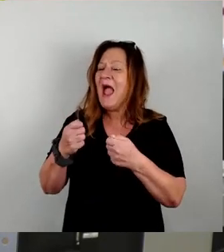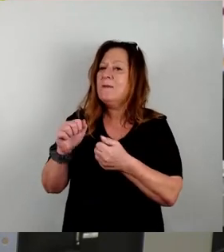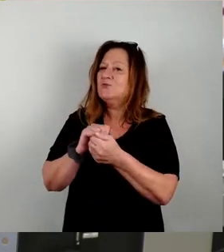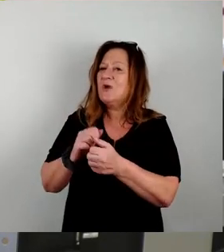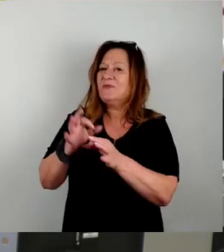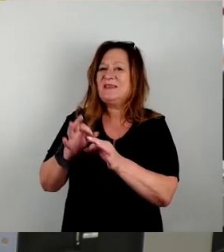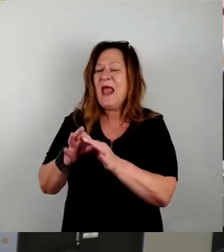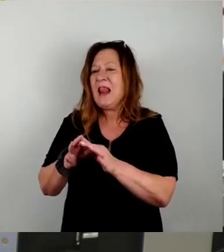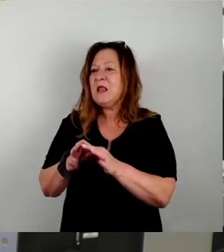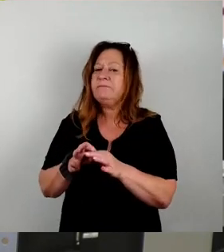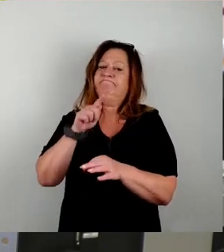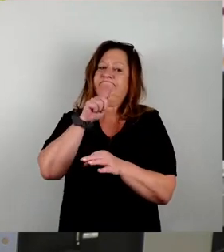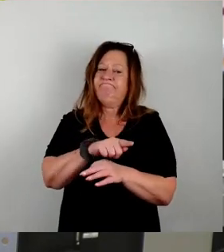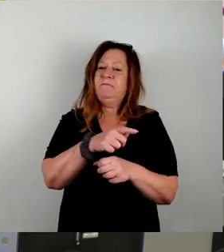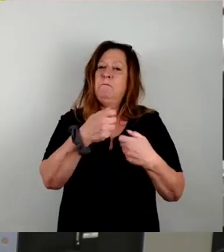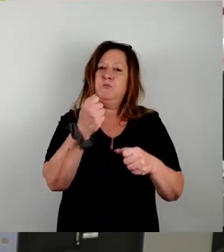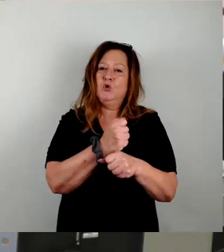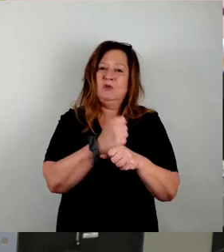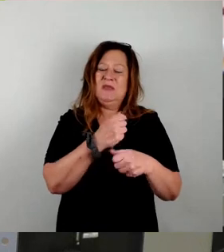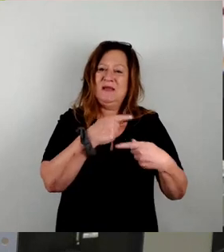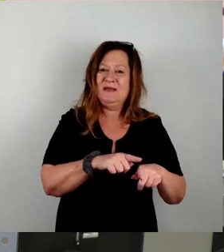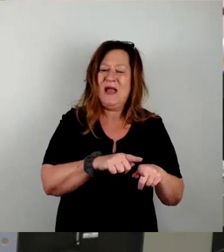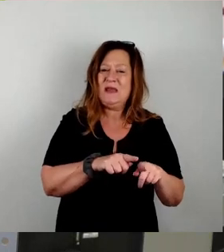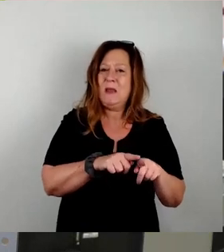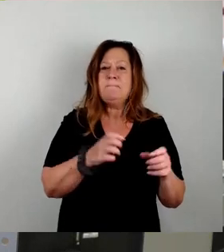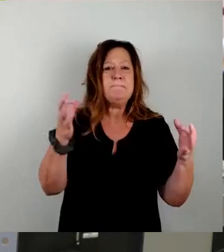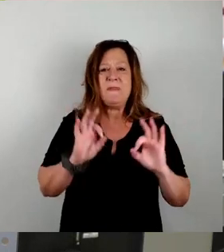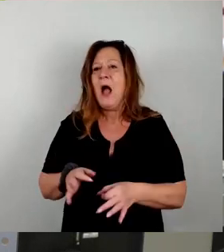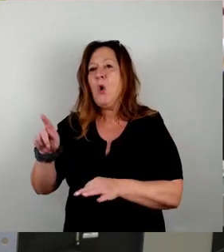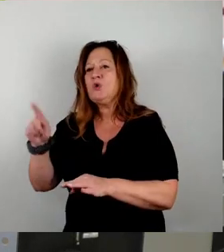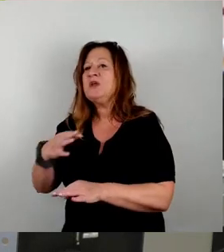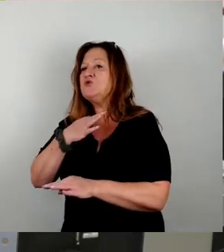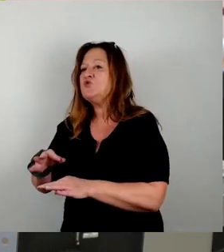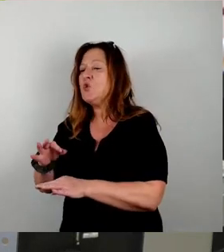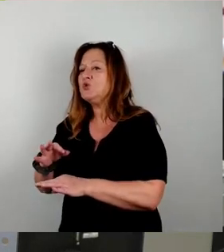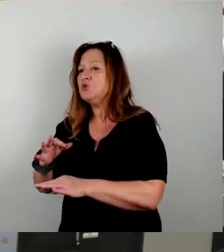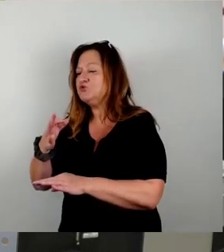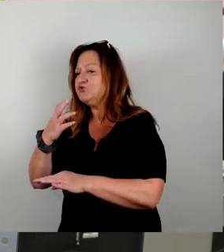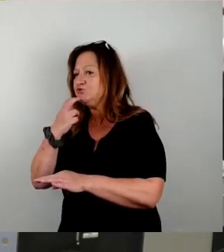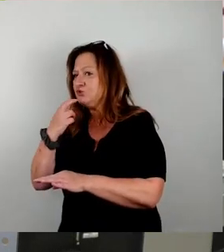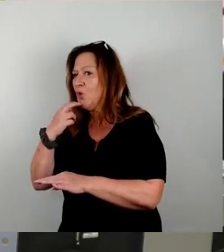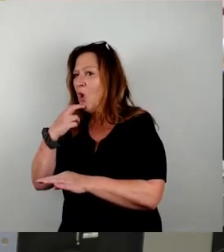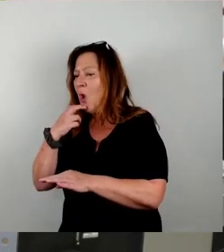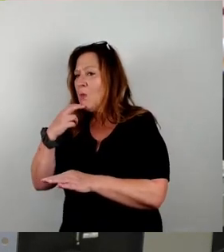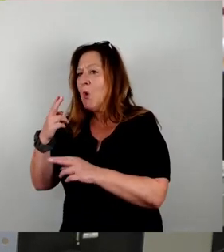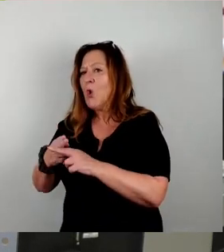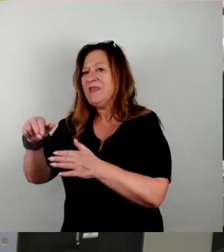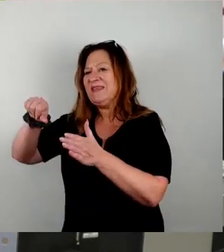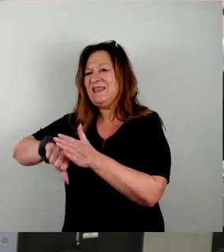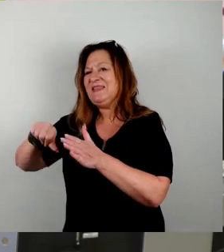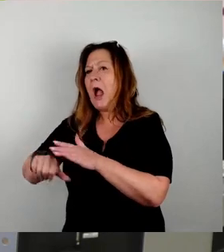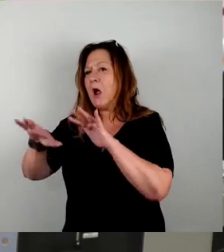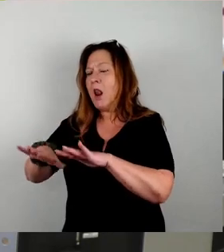mit Notstrom aus dem Tanklager zu pumpen. Insellösungen für VerbraucherInnen sind Balkonkraftwerke,